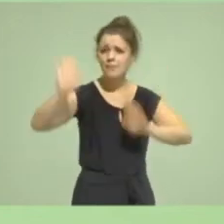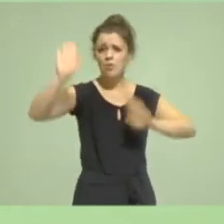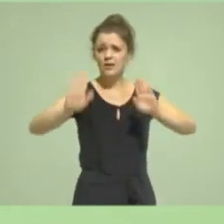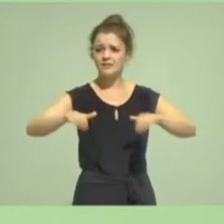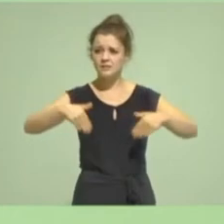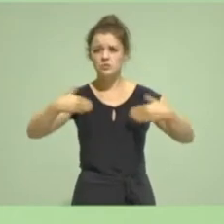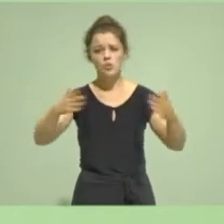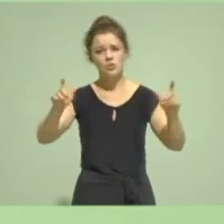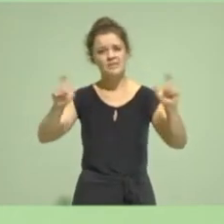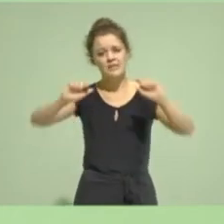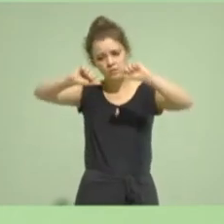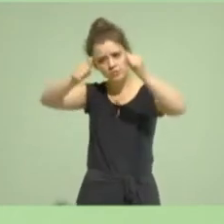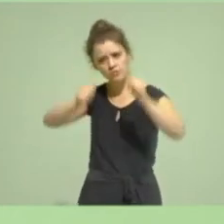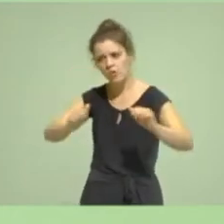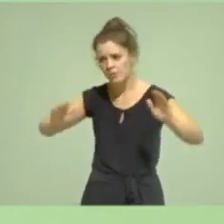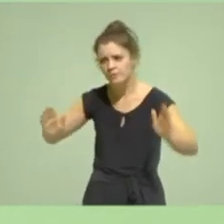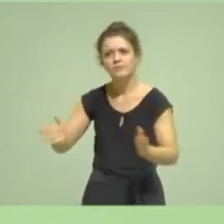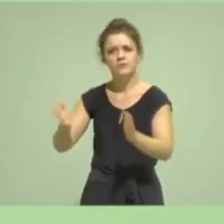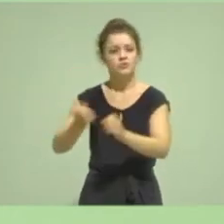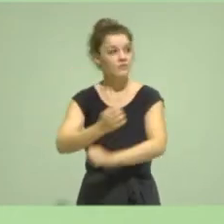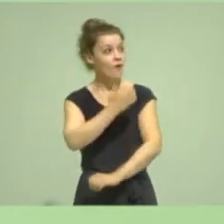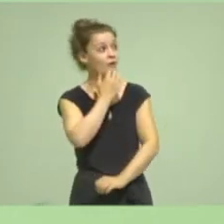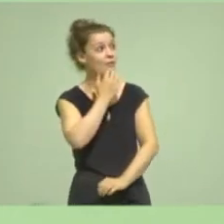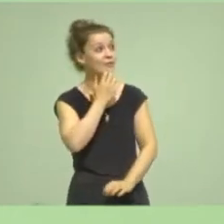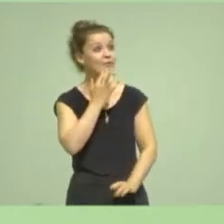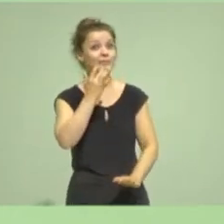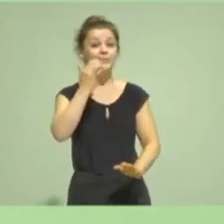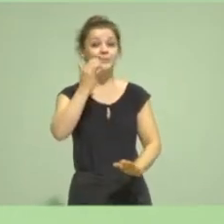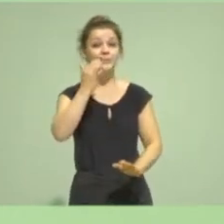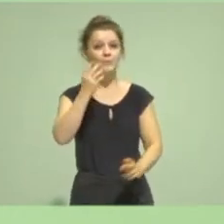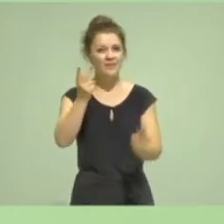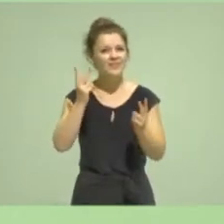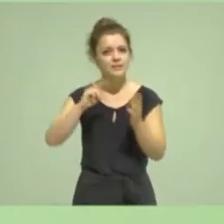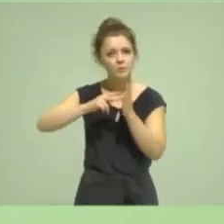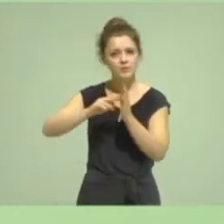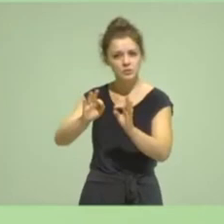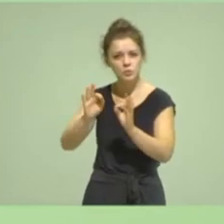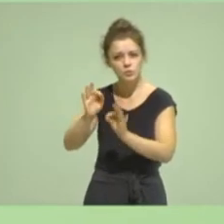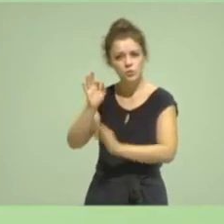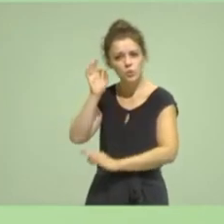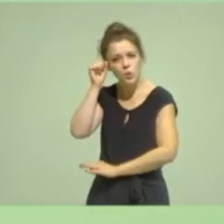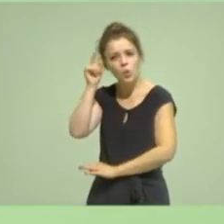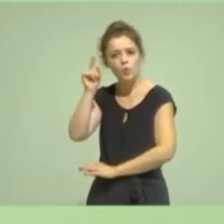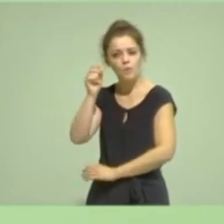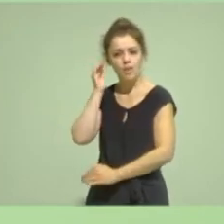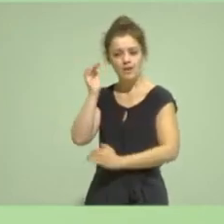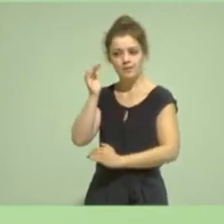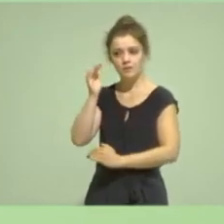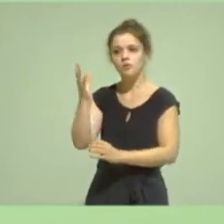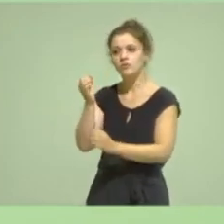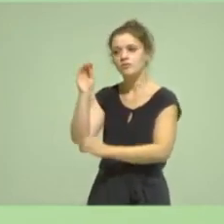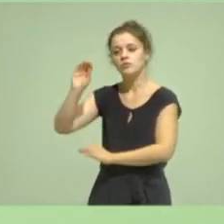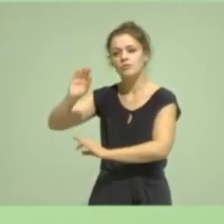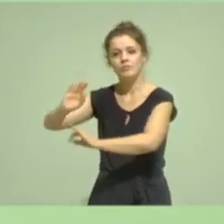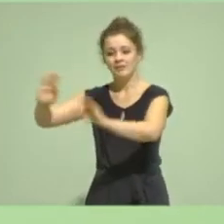Gesellschaftsform, in der Hoffnung gewinnen kann, wenn Politik es klug ansetzt, die Zukunft auch besser werden kann, als das jetzt